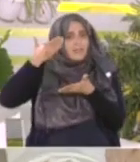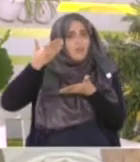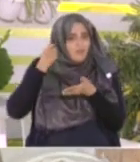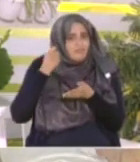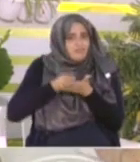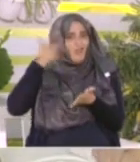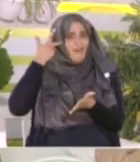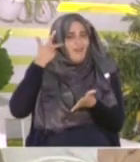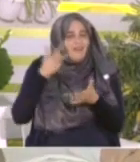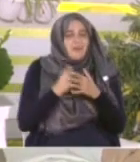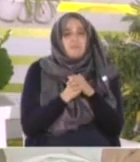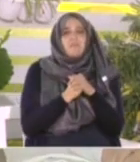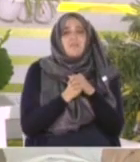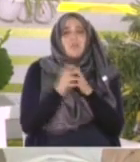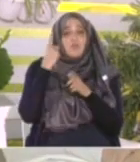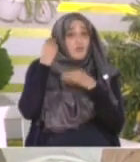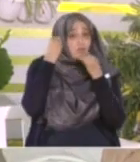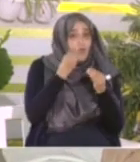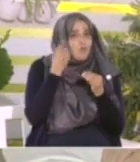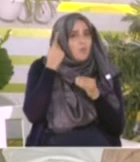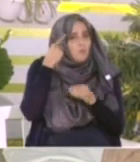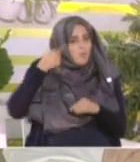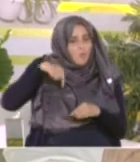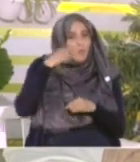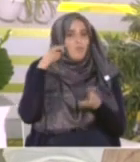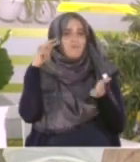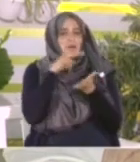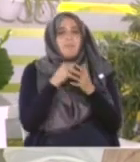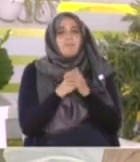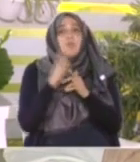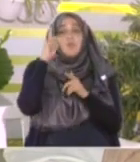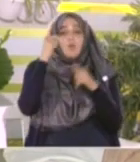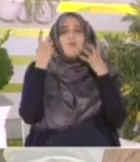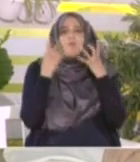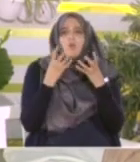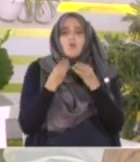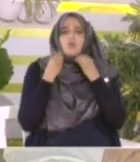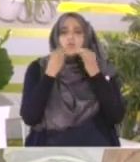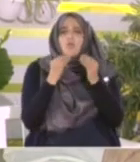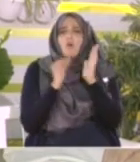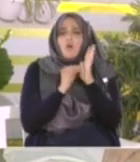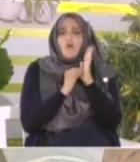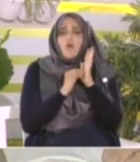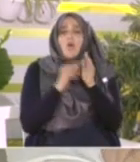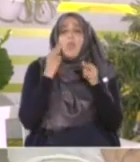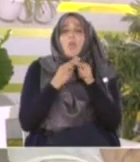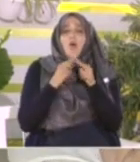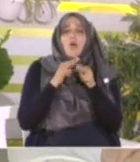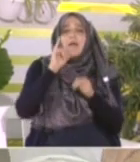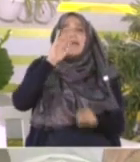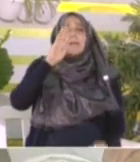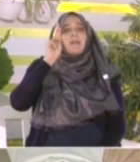قدر الله عز وجل أن يرتبط اسم إبراهيم